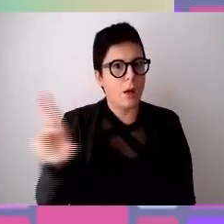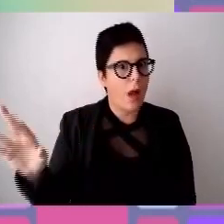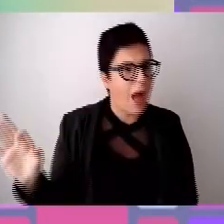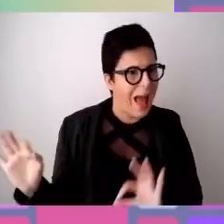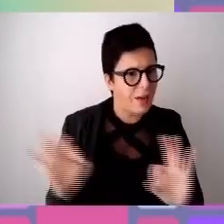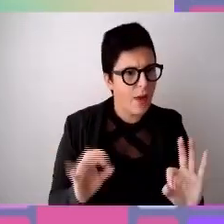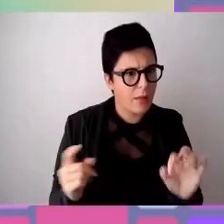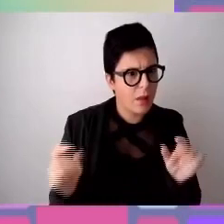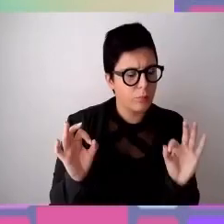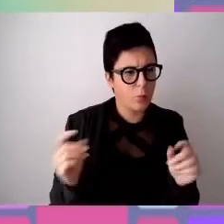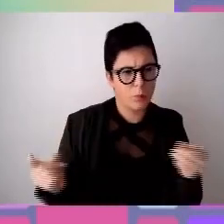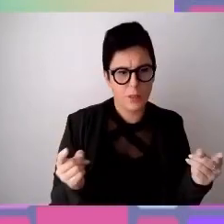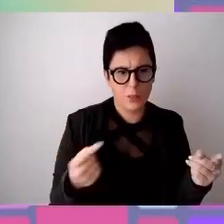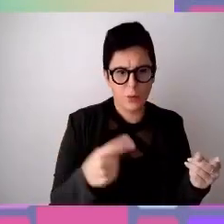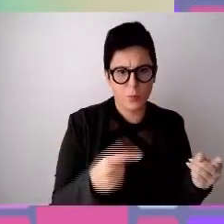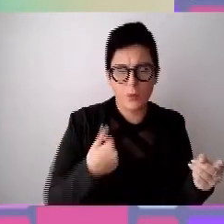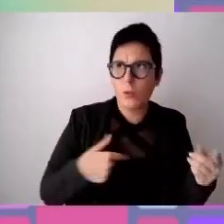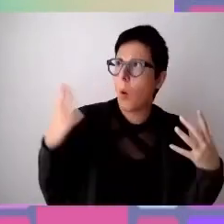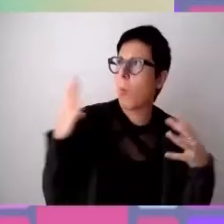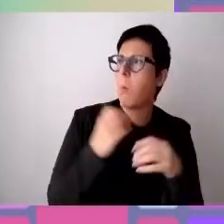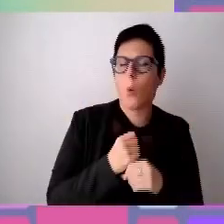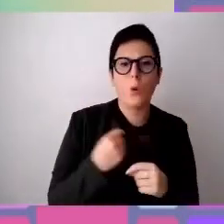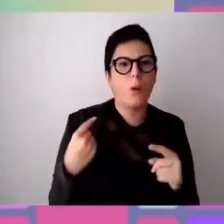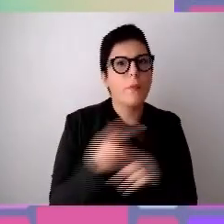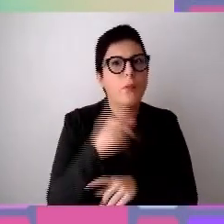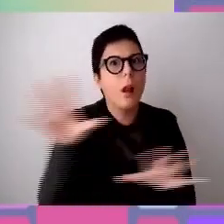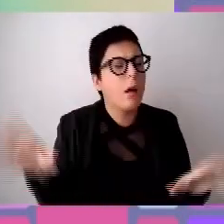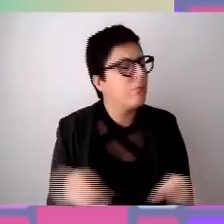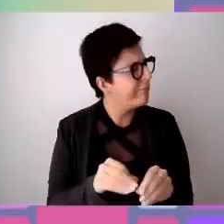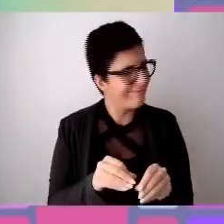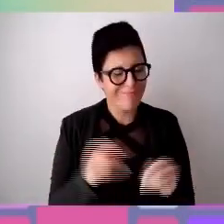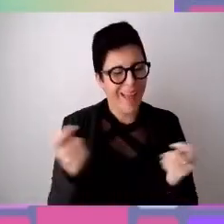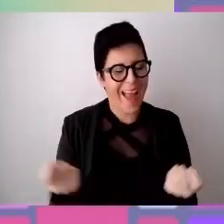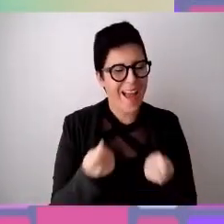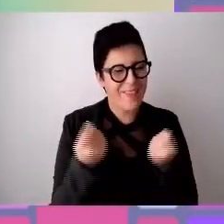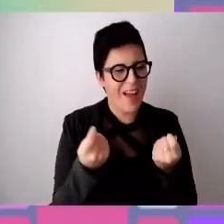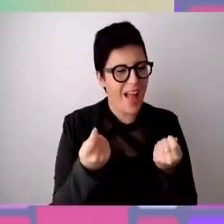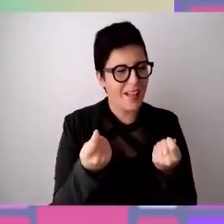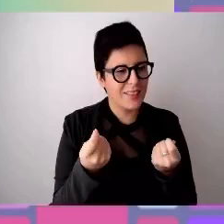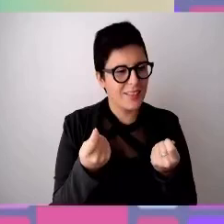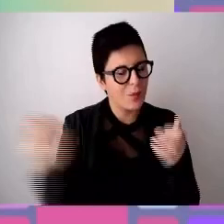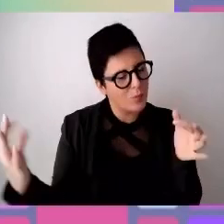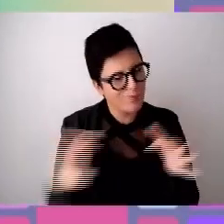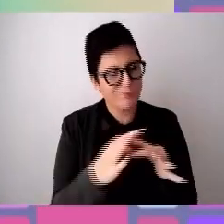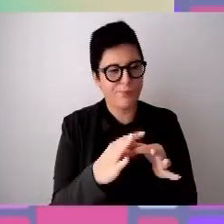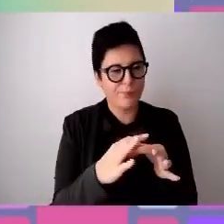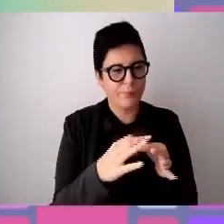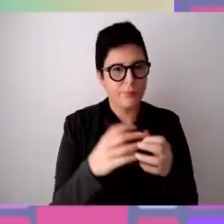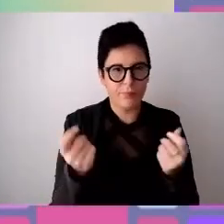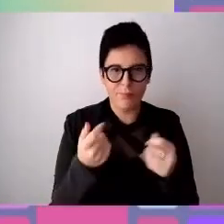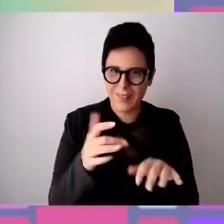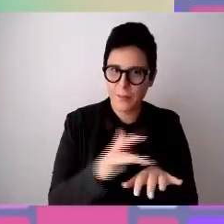creare una sinergia e di creare degli eventi di sensibilizzazione. Abbiamo